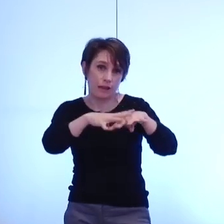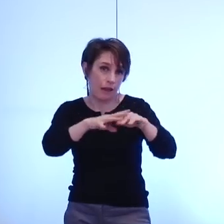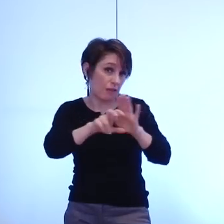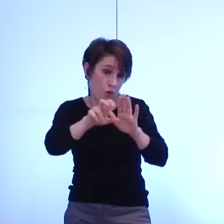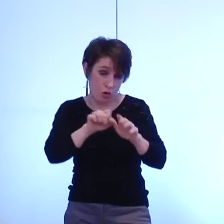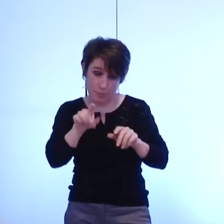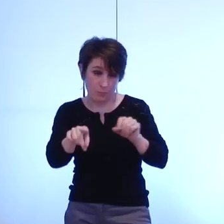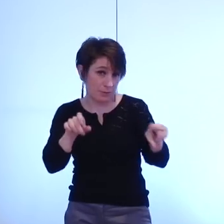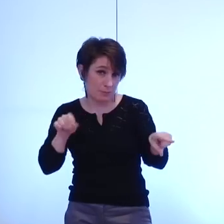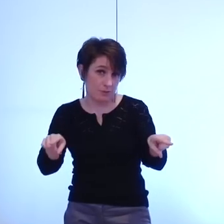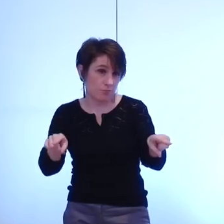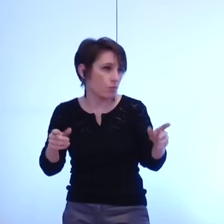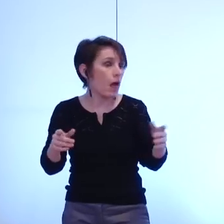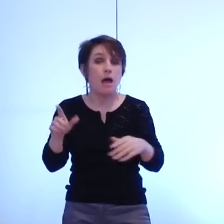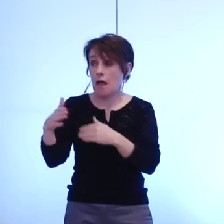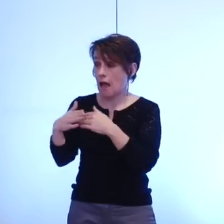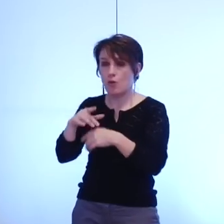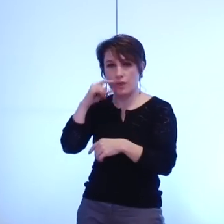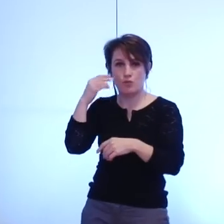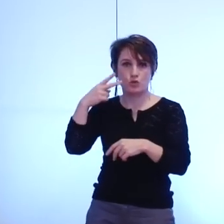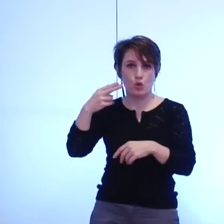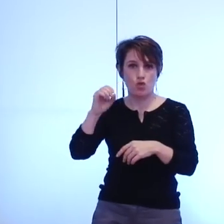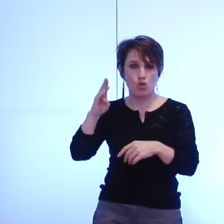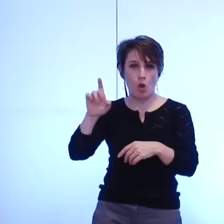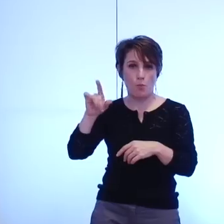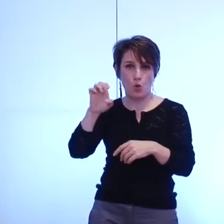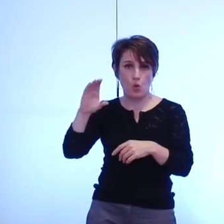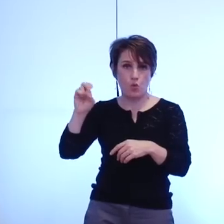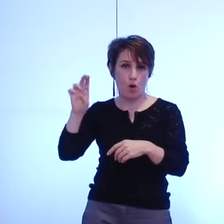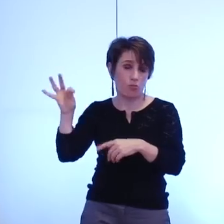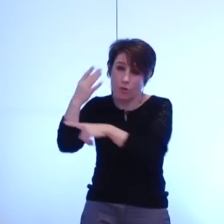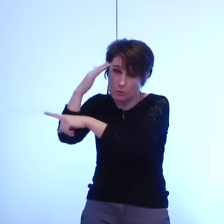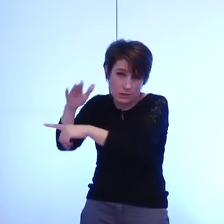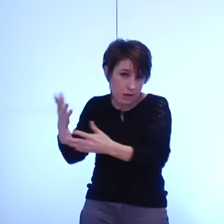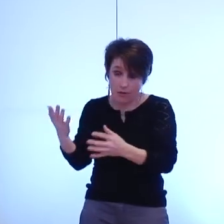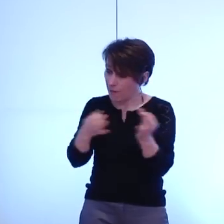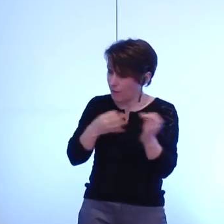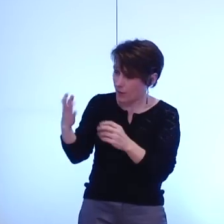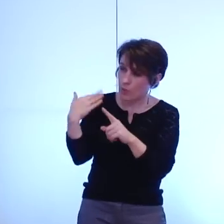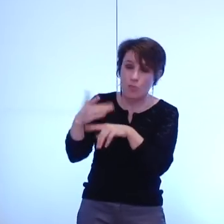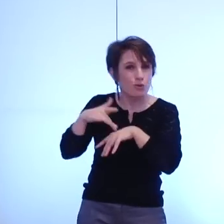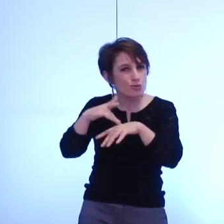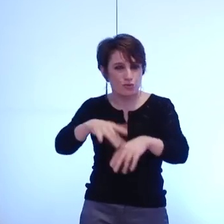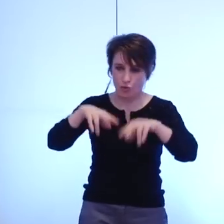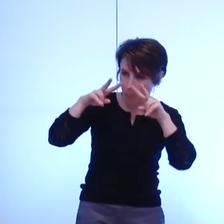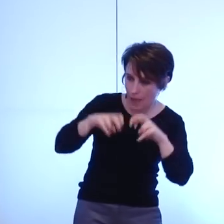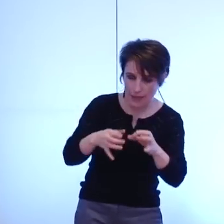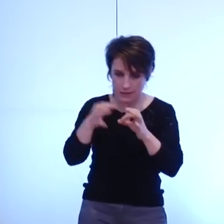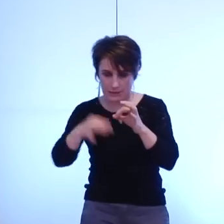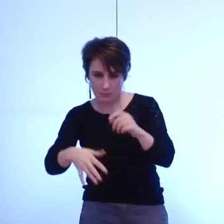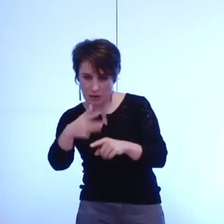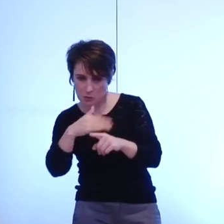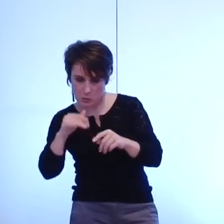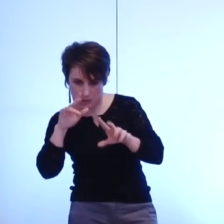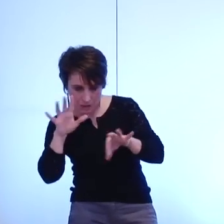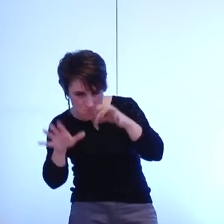Noblecourt que je dirais le contraire régulièrement l'analyse et les bilans sociaux que nous avons été amenés à travailler nous ont démontré